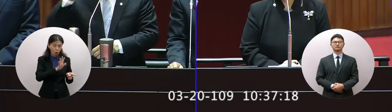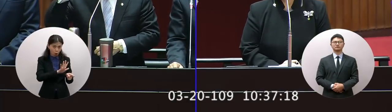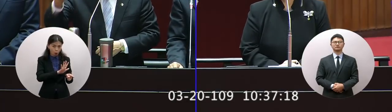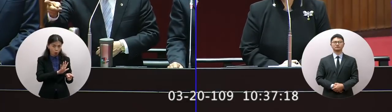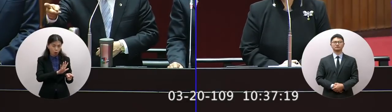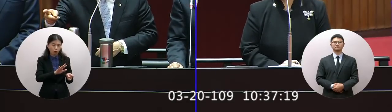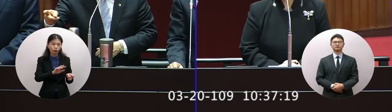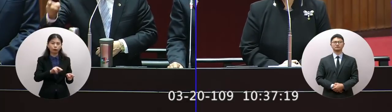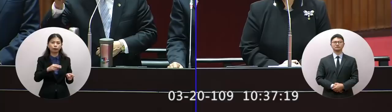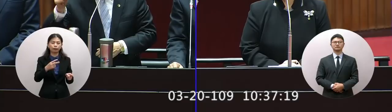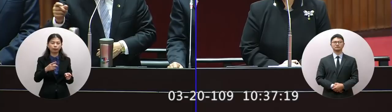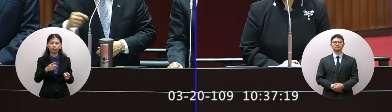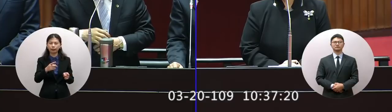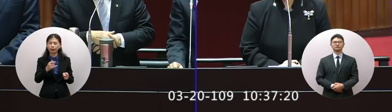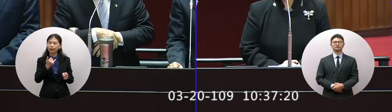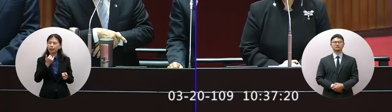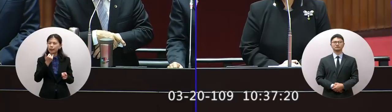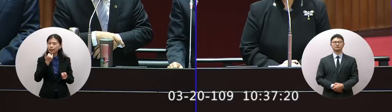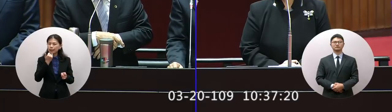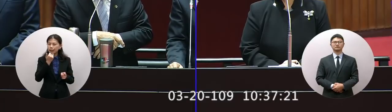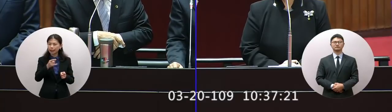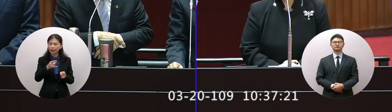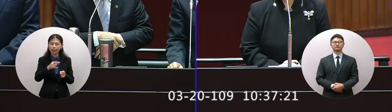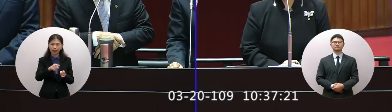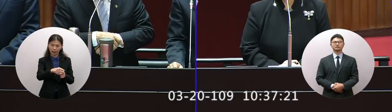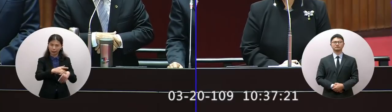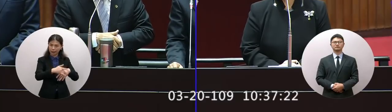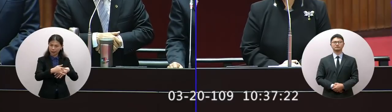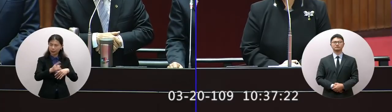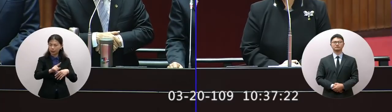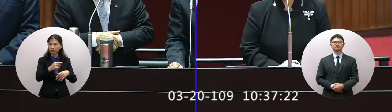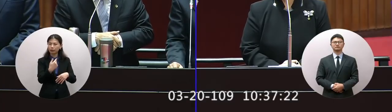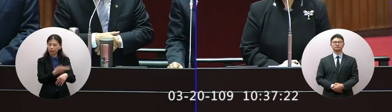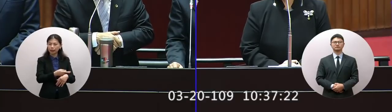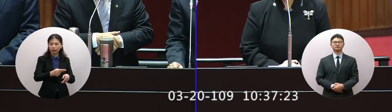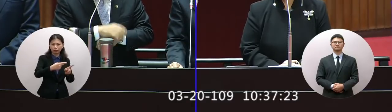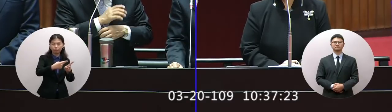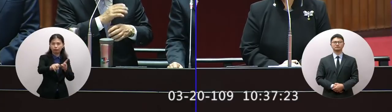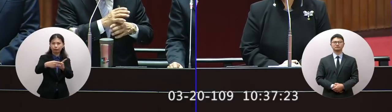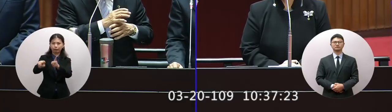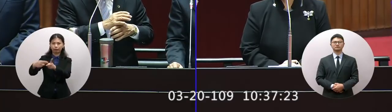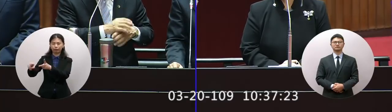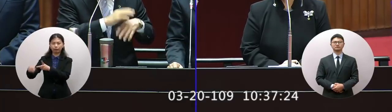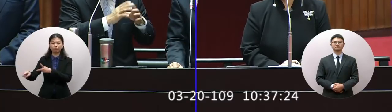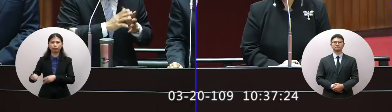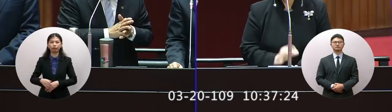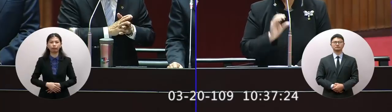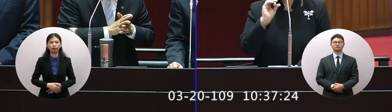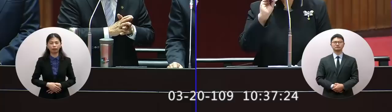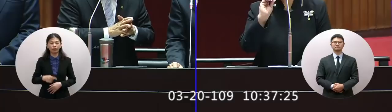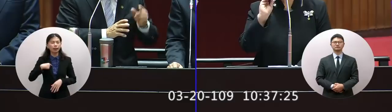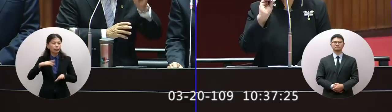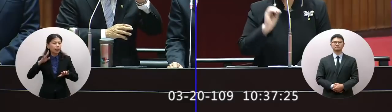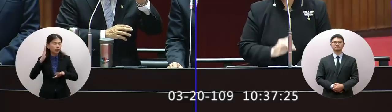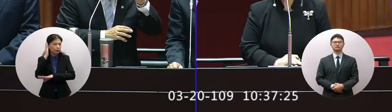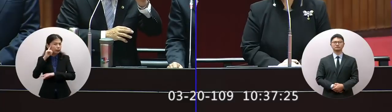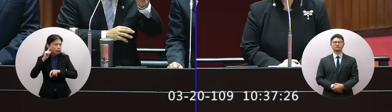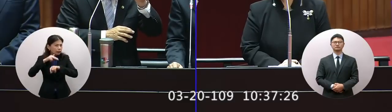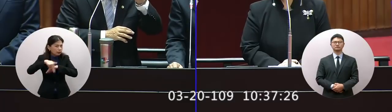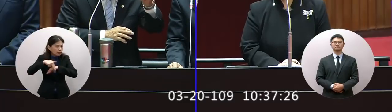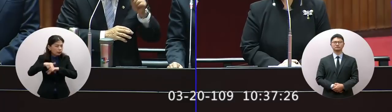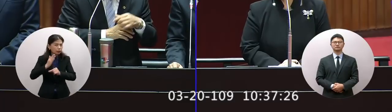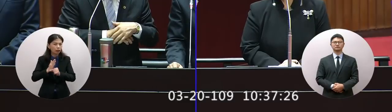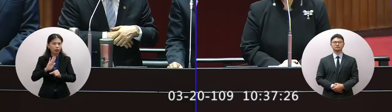紀憾來教他們一定管理的親郎如果這樣我們有準備這樣在計位不過